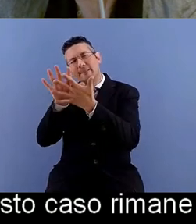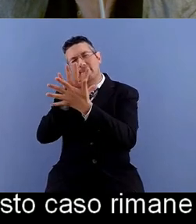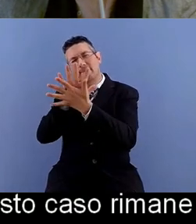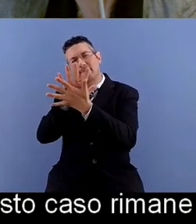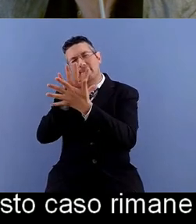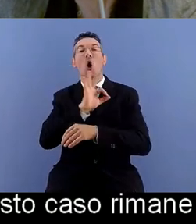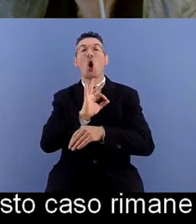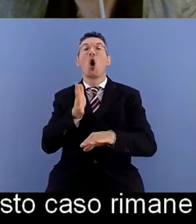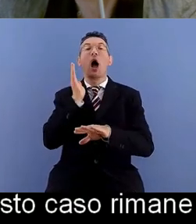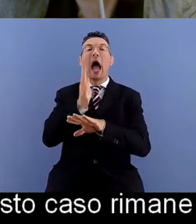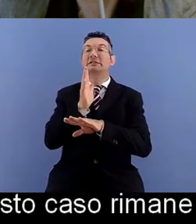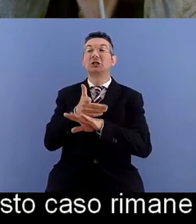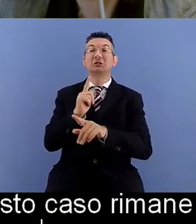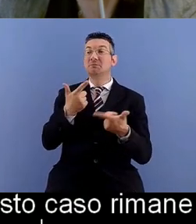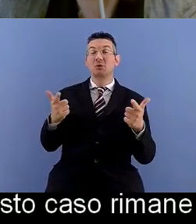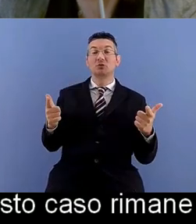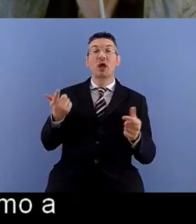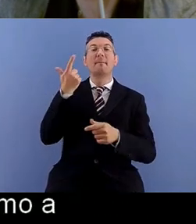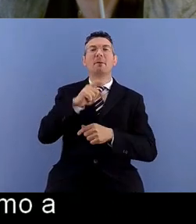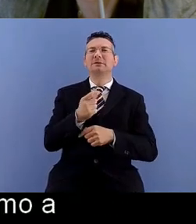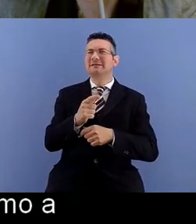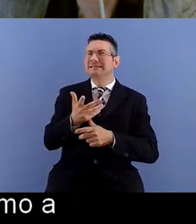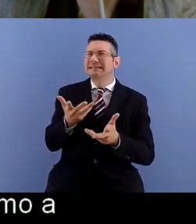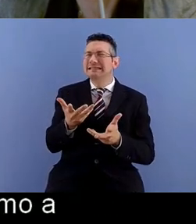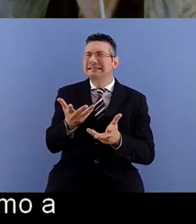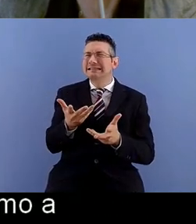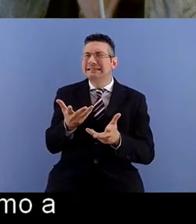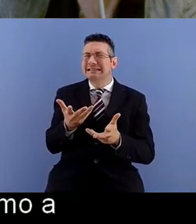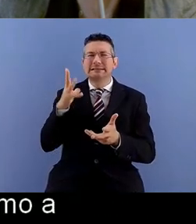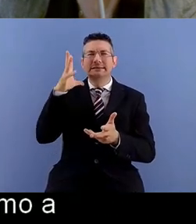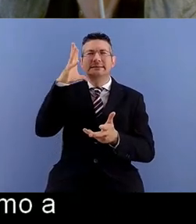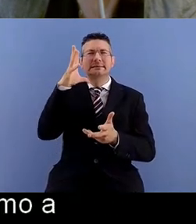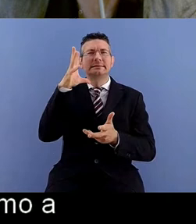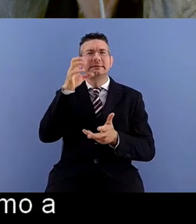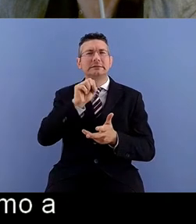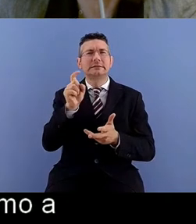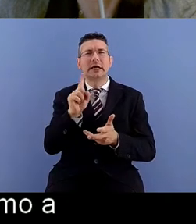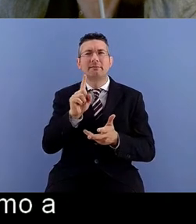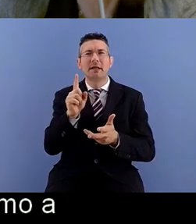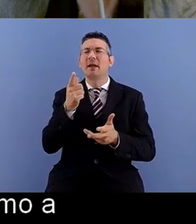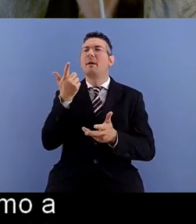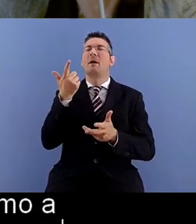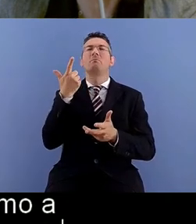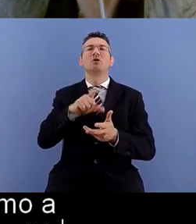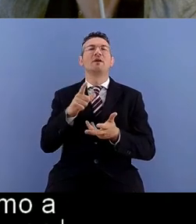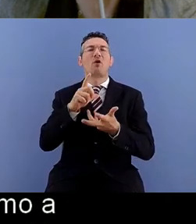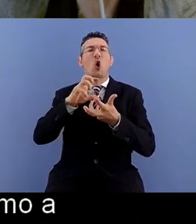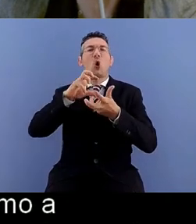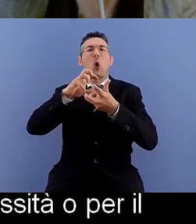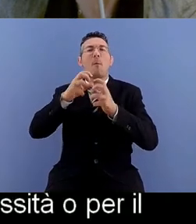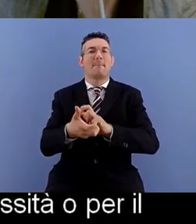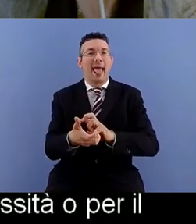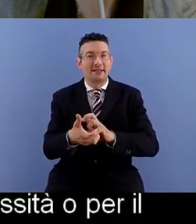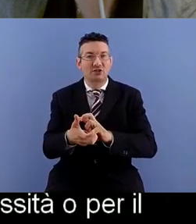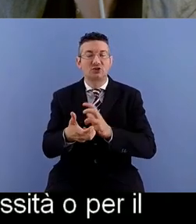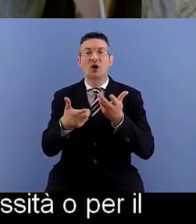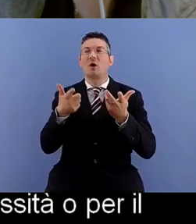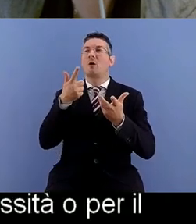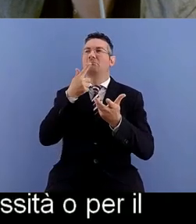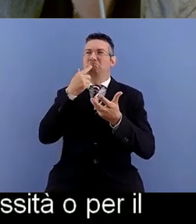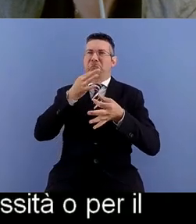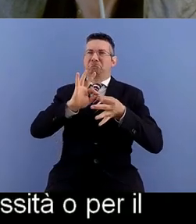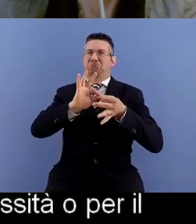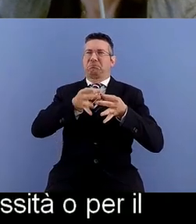comprendere questa informazione perché il suo livello di complessità o per il modo in cui è articolato oppure per motivi